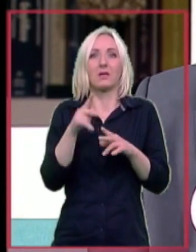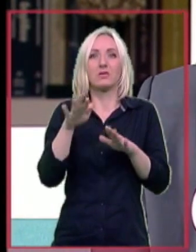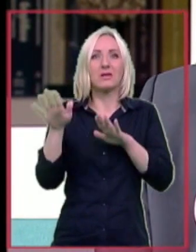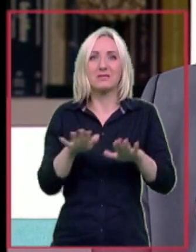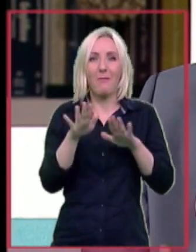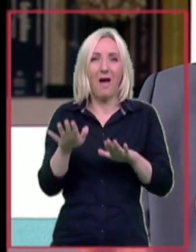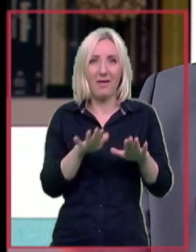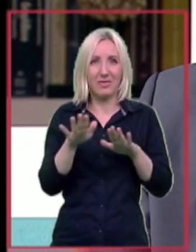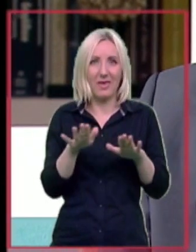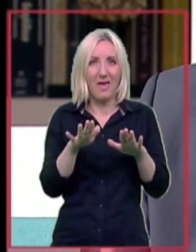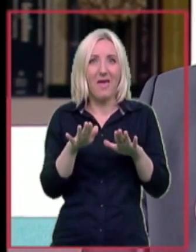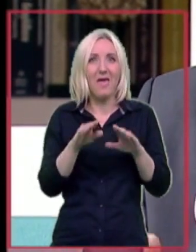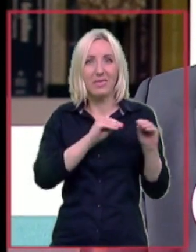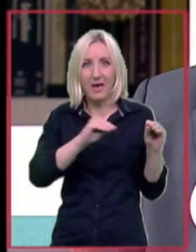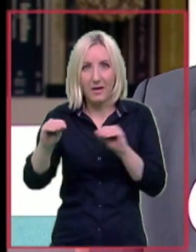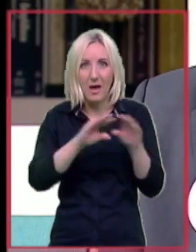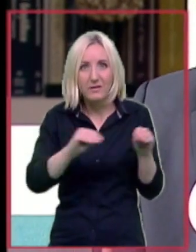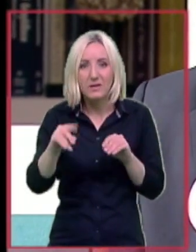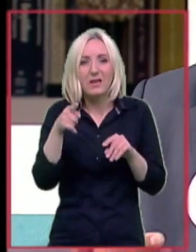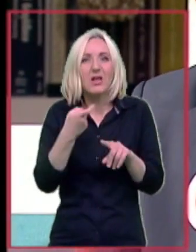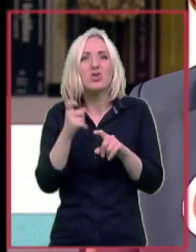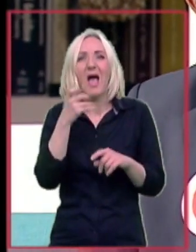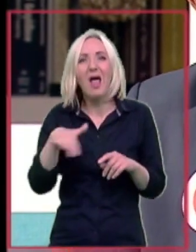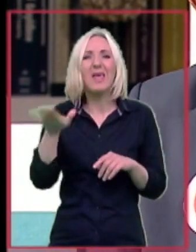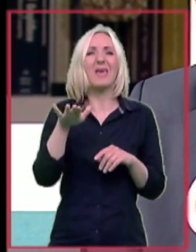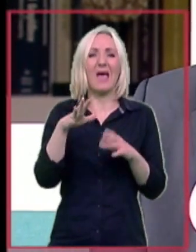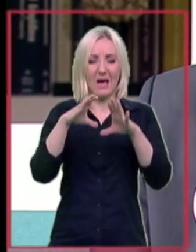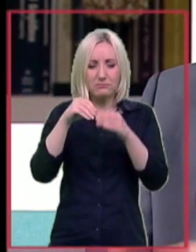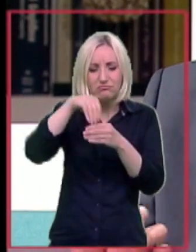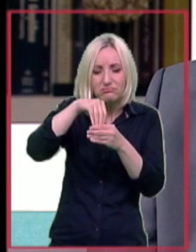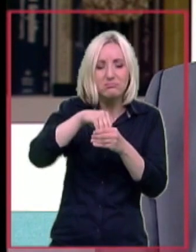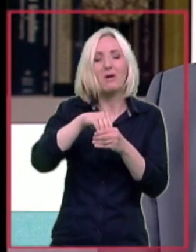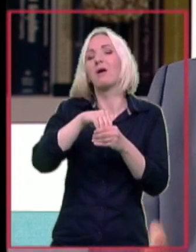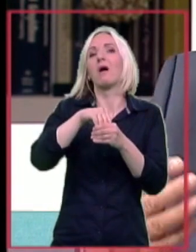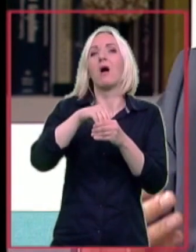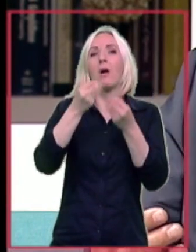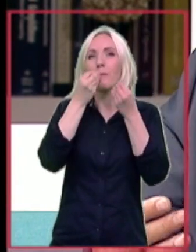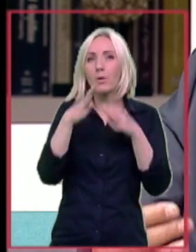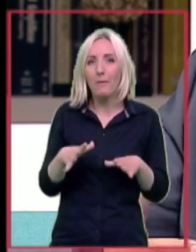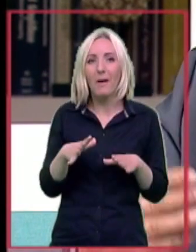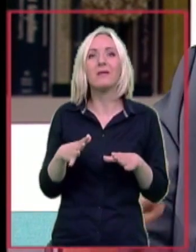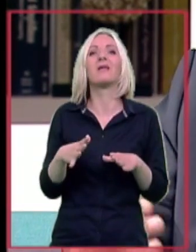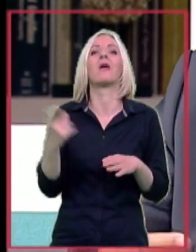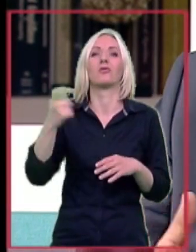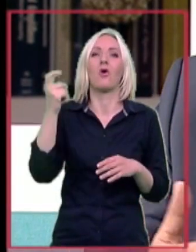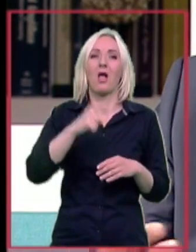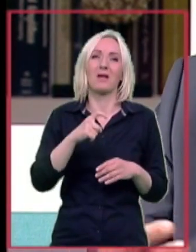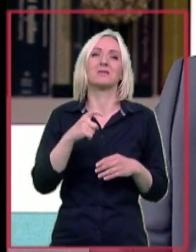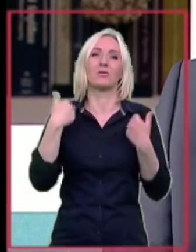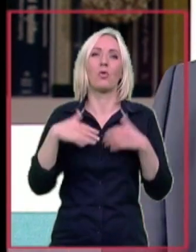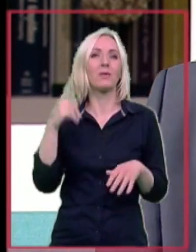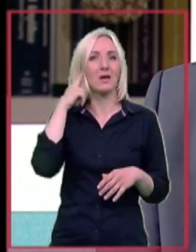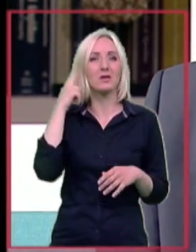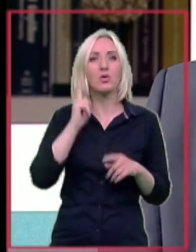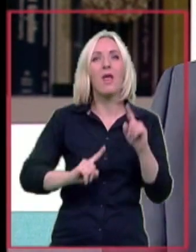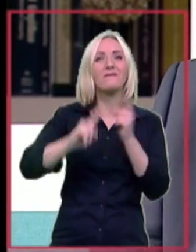i te neurepetljene cijelije postepeno propadaju, tako one postepeno dolaze do gubitka sluha na visokim frekvencijama u zavisnosti od toga